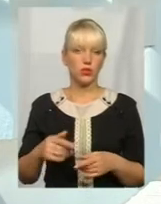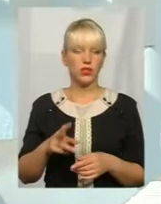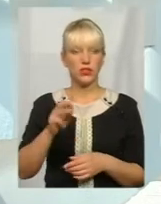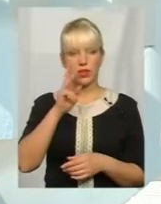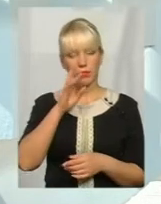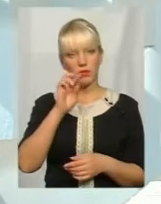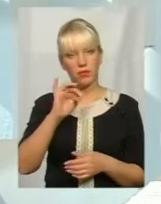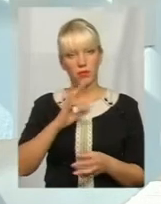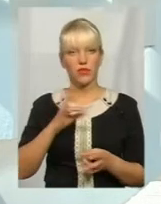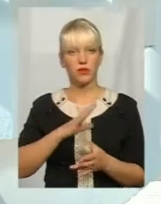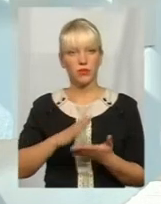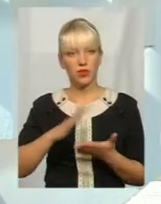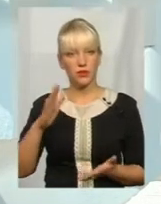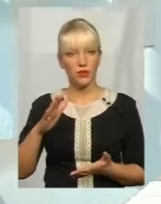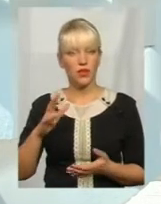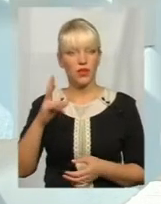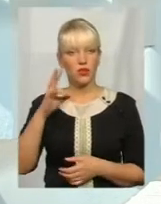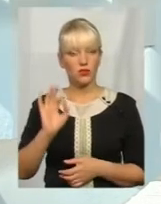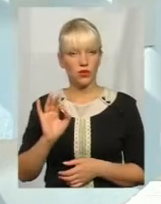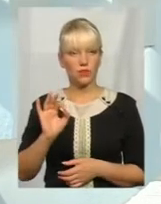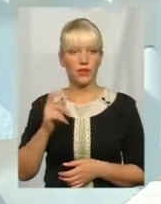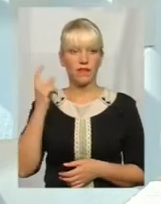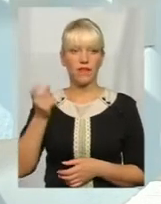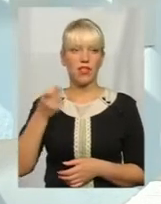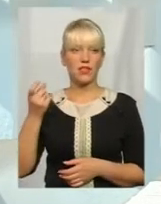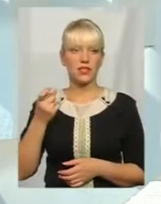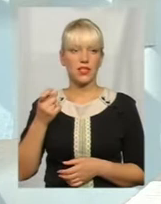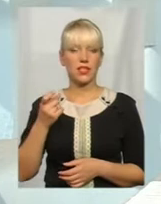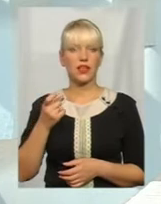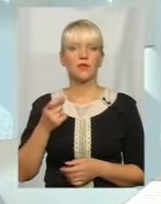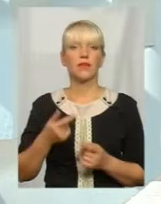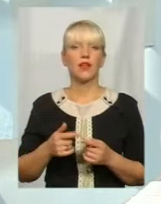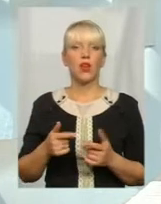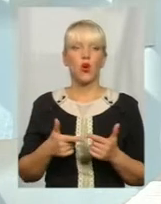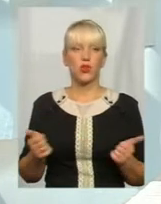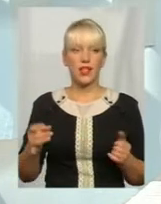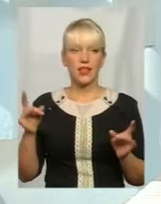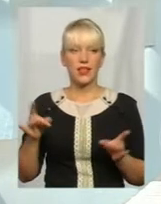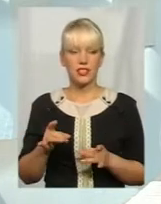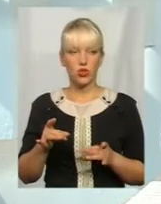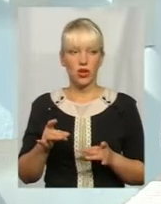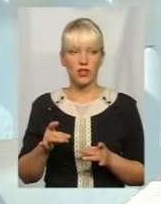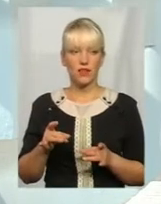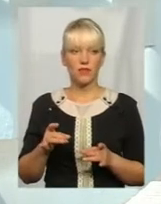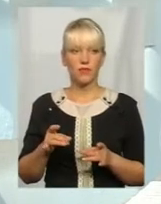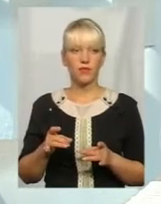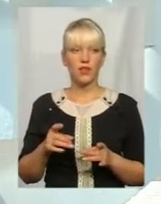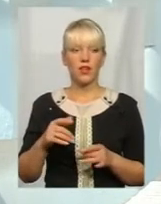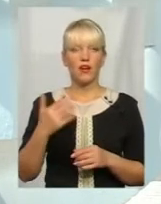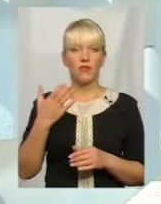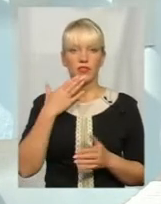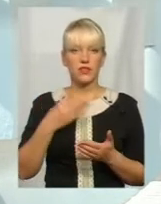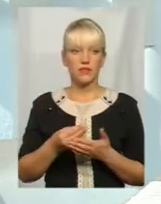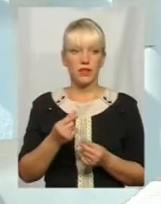відповідна. Але власники готелів і ресторанів, виходить, вони дороблять свій